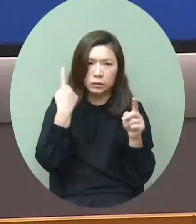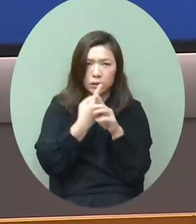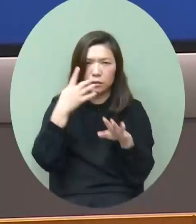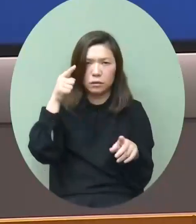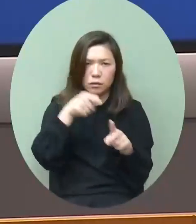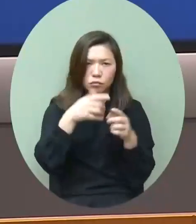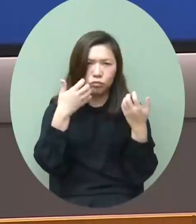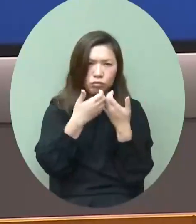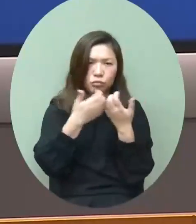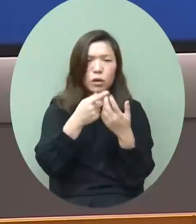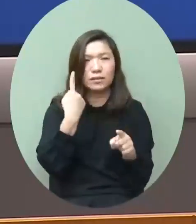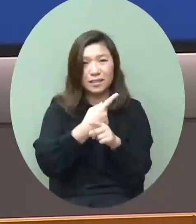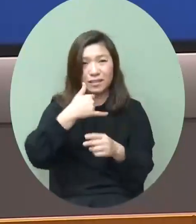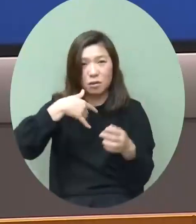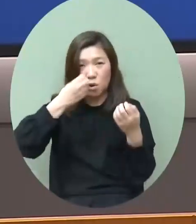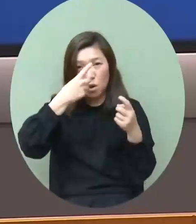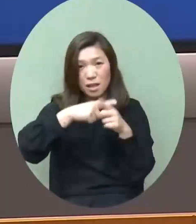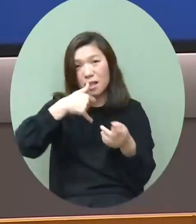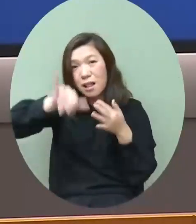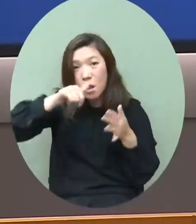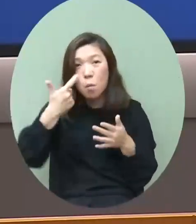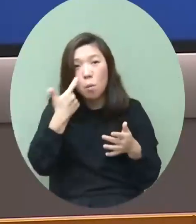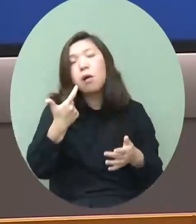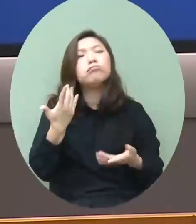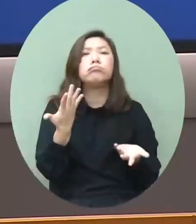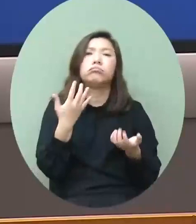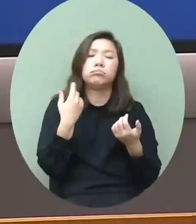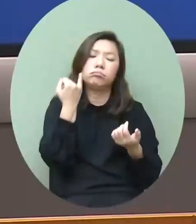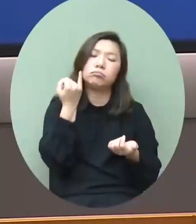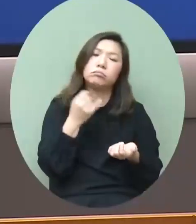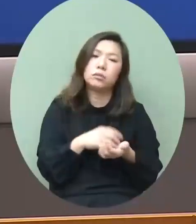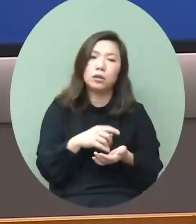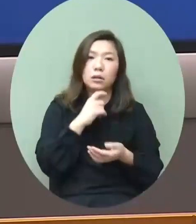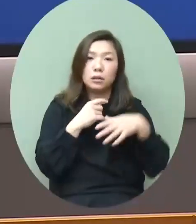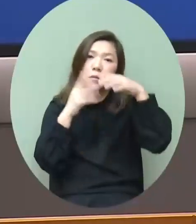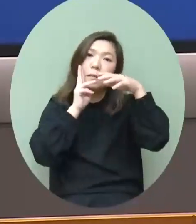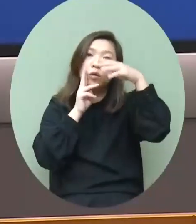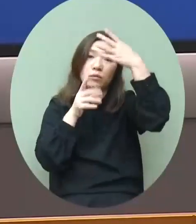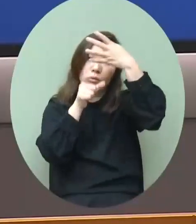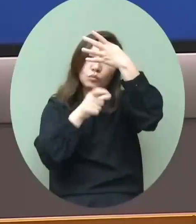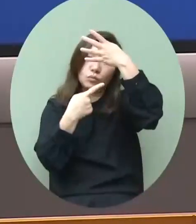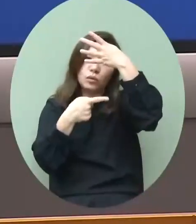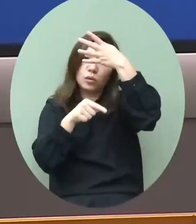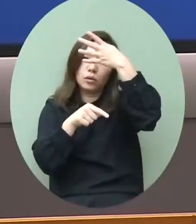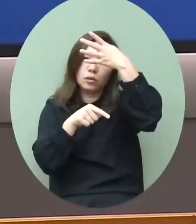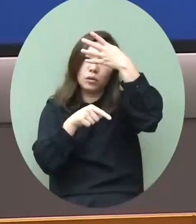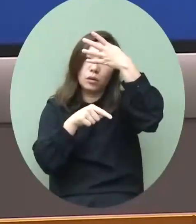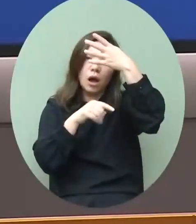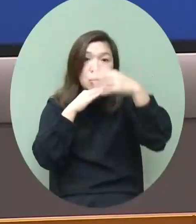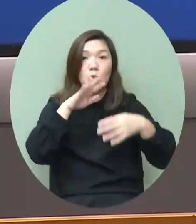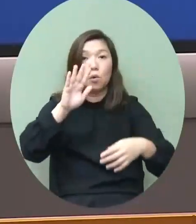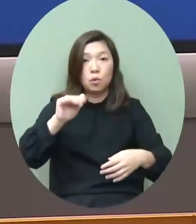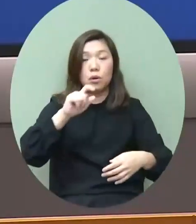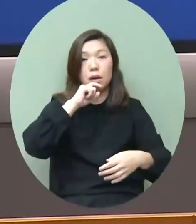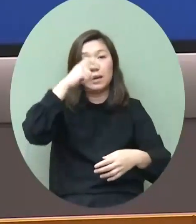究竟香港是否走了很多人譬如一個很簡單的數字4月1日當我們可以有回